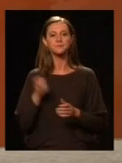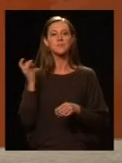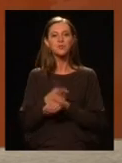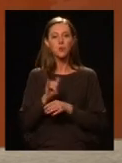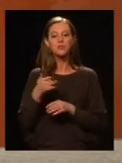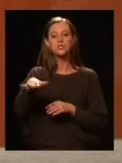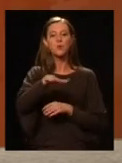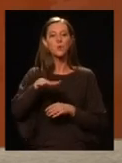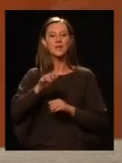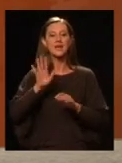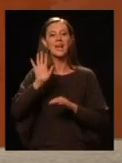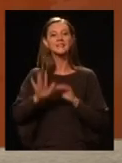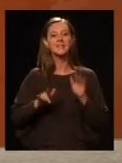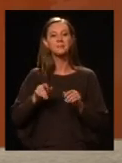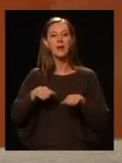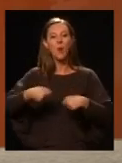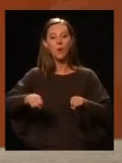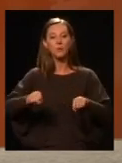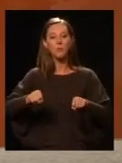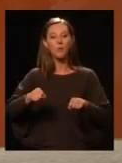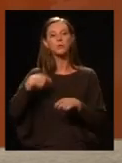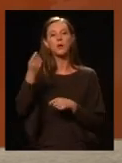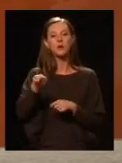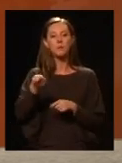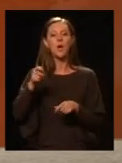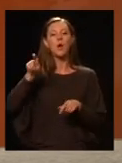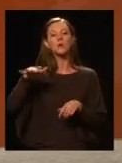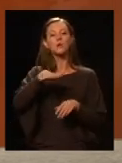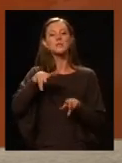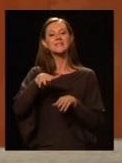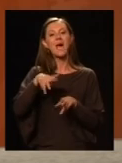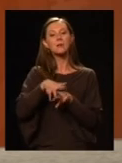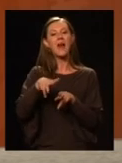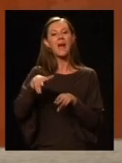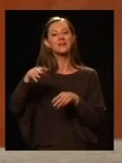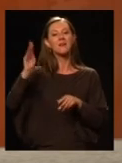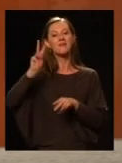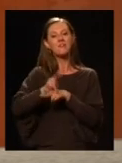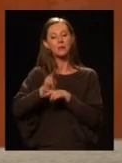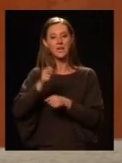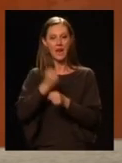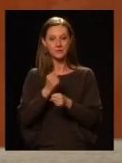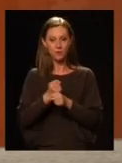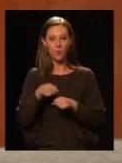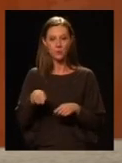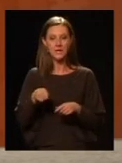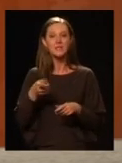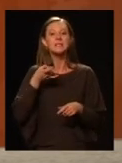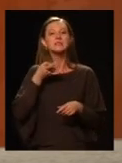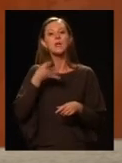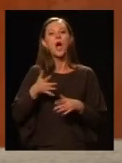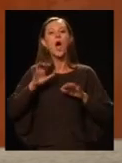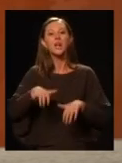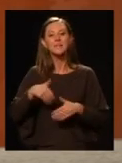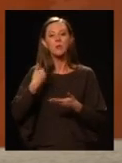Gyors és környezetkímélő robogókat kaptak a közterületfelügyelet dolgozói. A városvezetés fejlesztésének köszönhetően sokkal